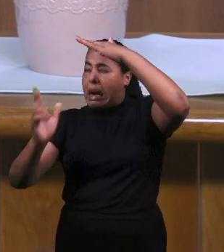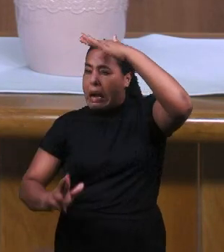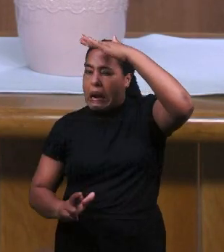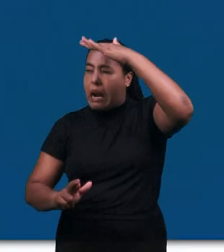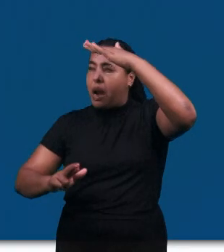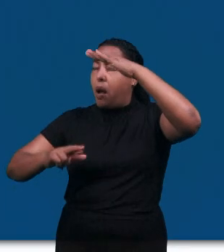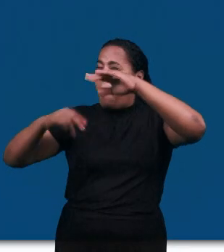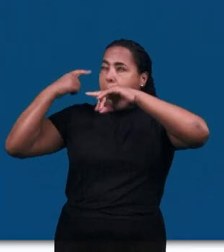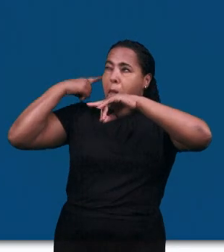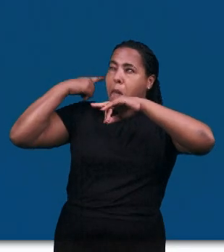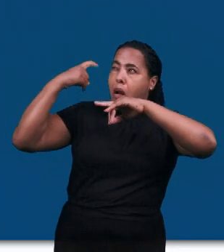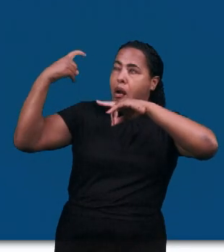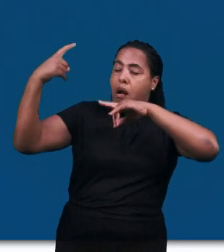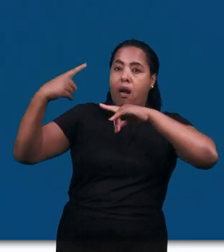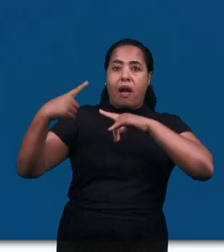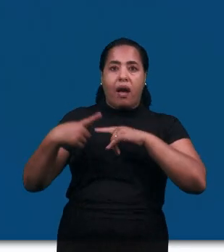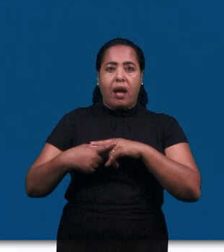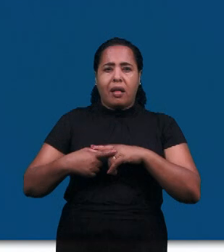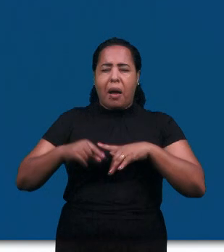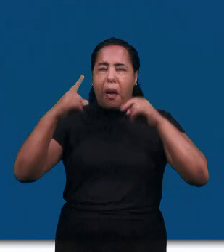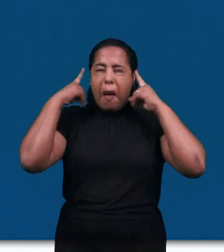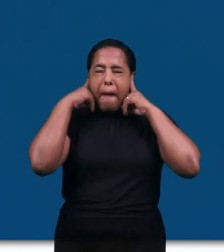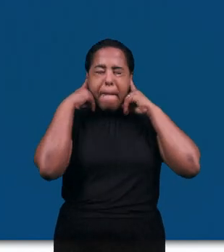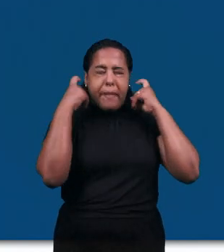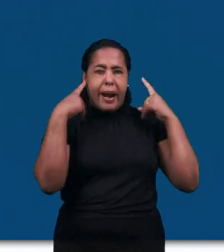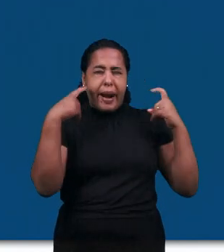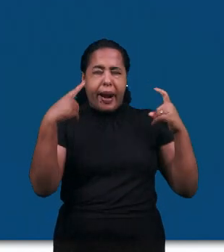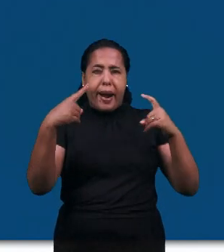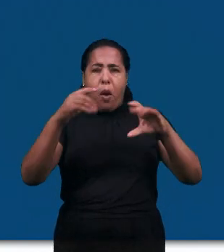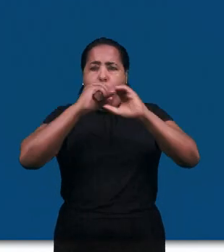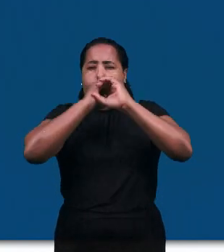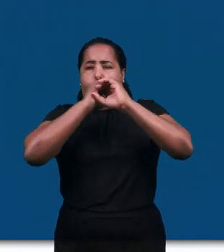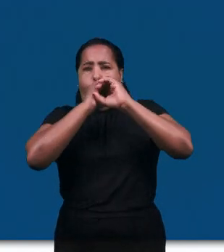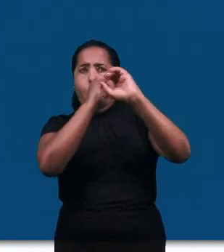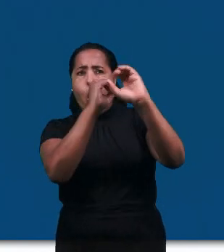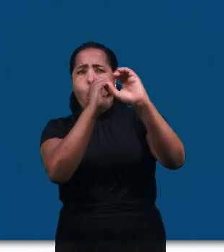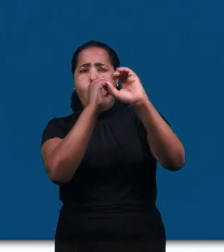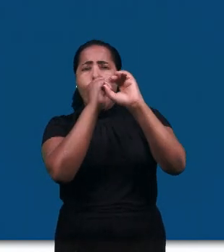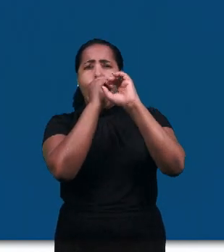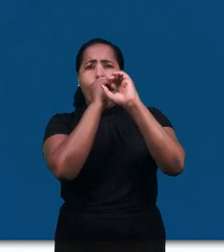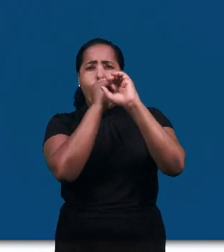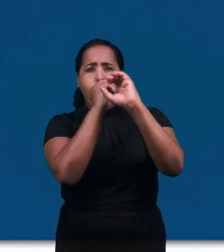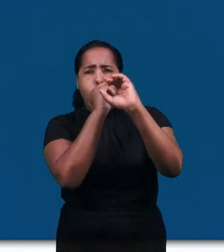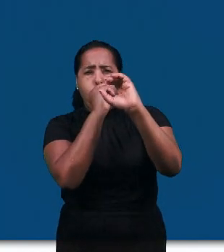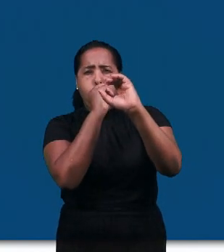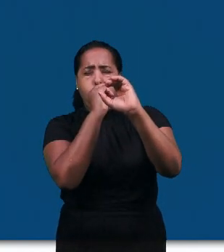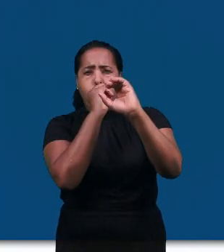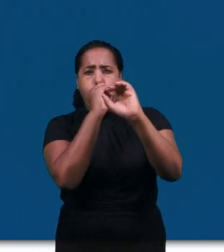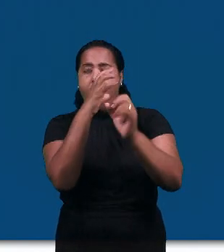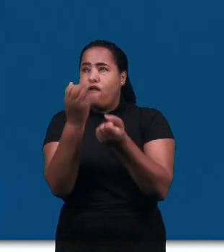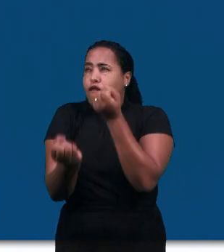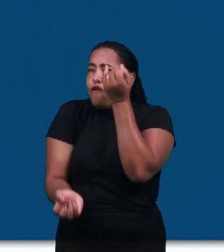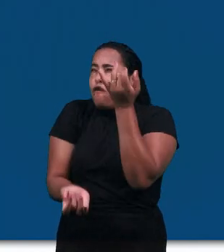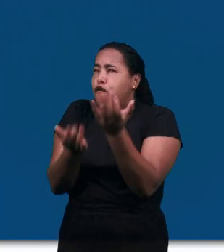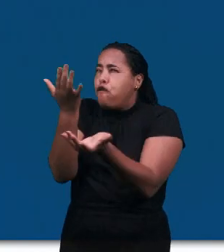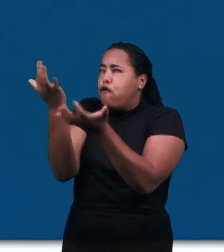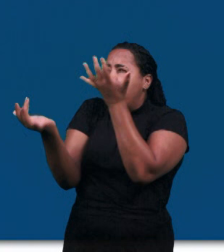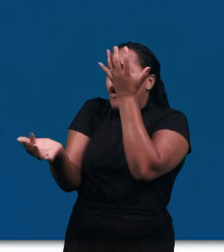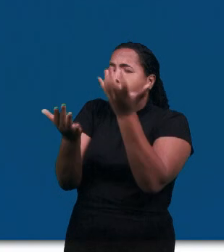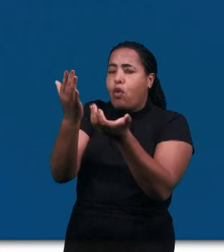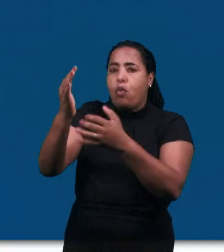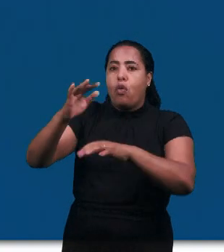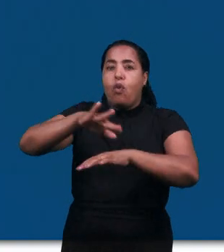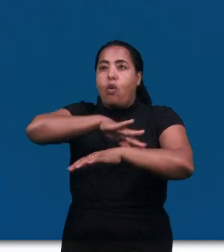Громы И Молнии Звук Трубы Огонь Был На Горе